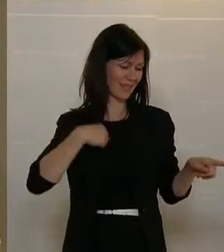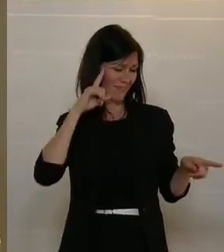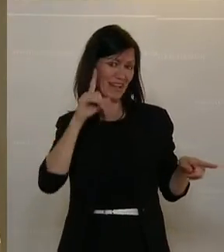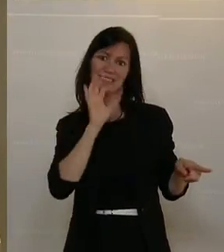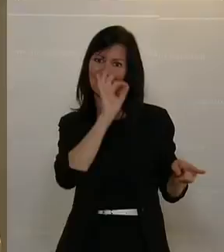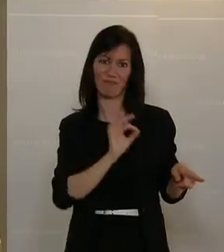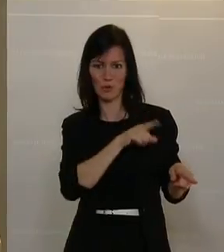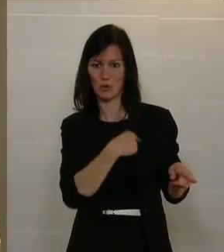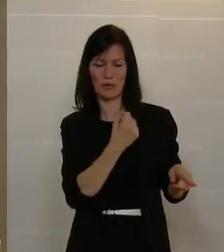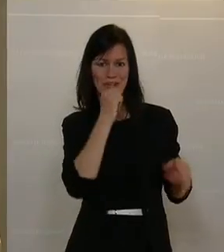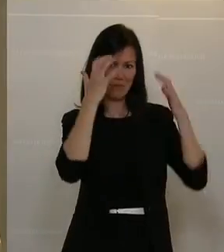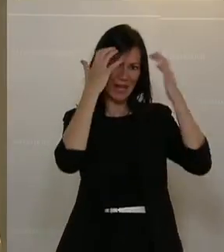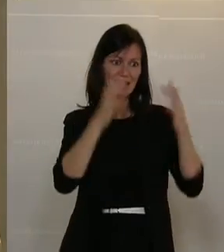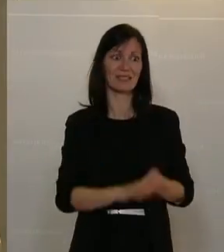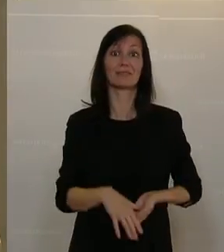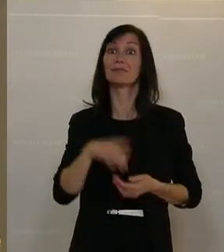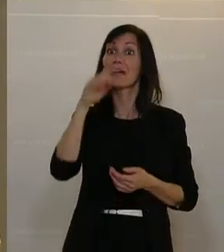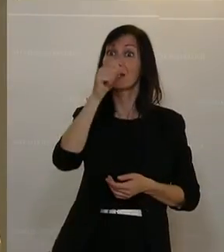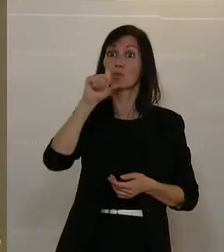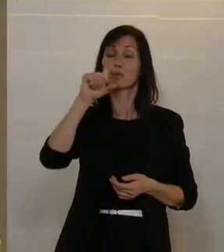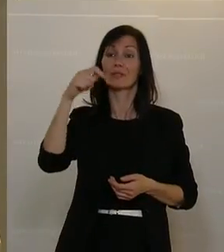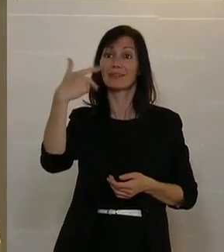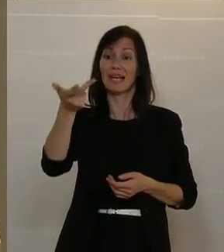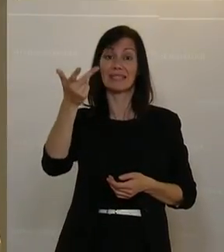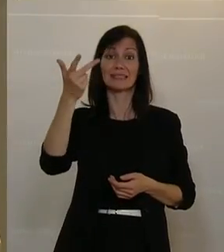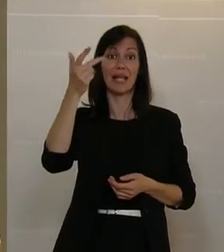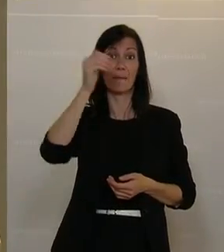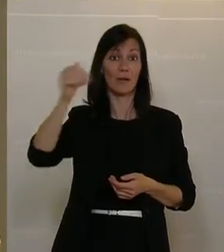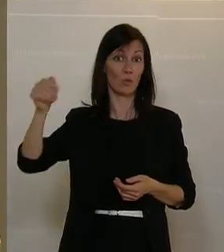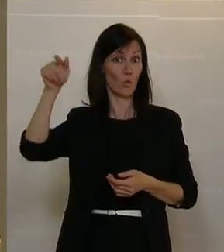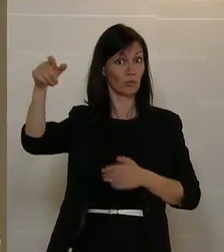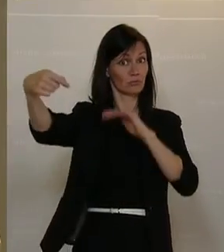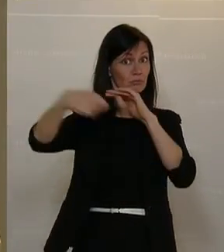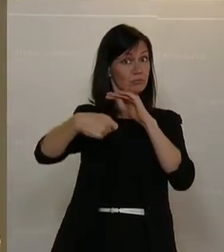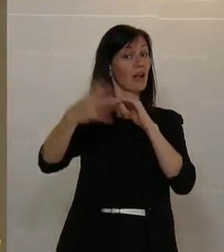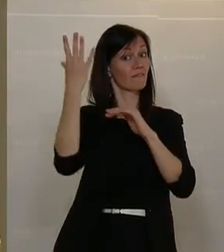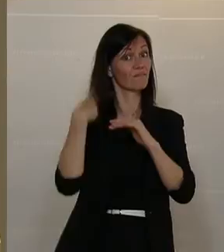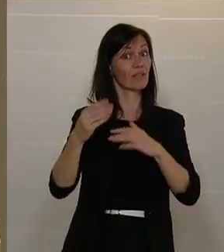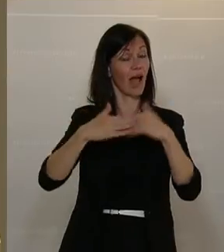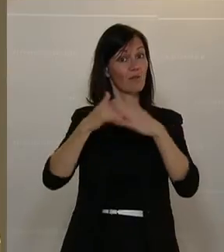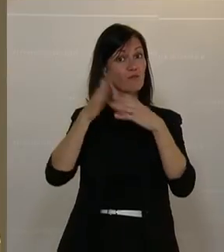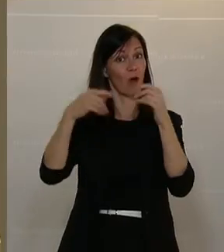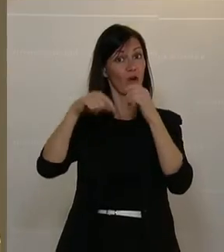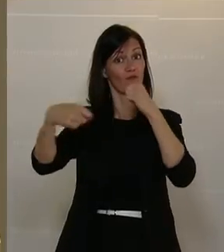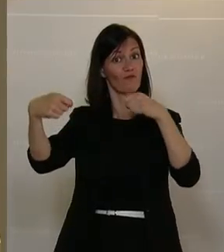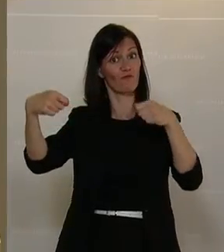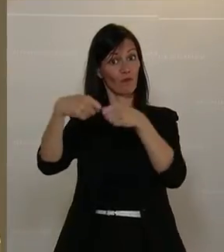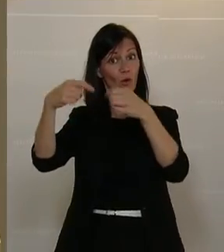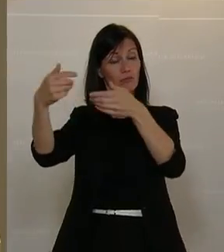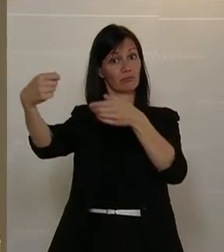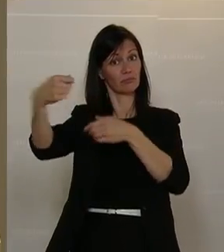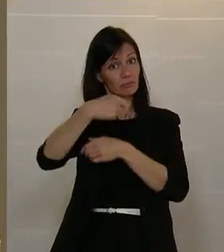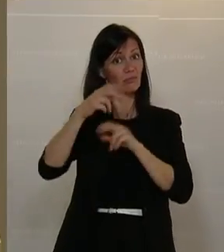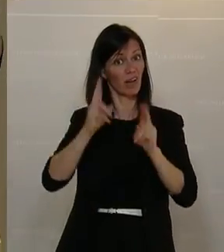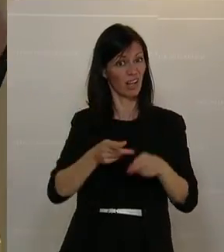beliebt. Hier sind es 130 Millionen, die aus dem Wiederaufbaufonds der EU kommen. Es ist ein wenig widersprüchlich, wenn Sie